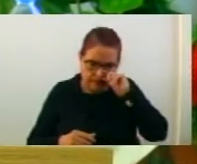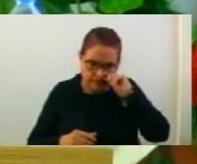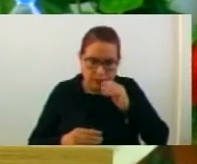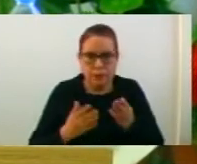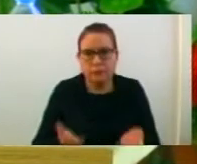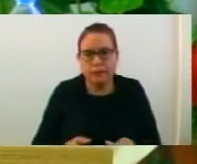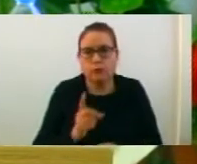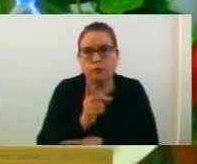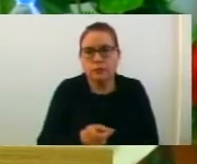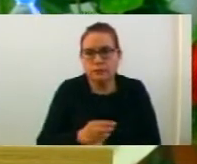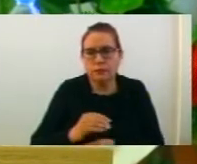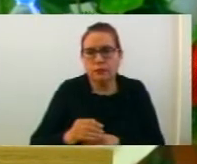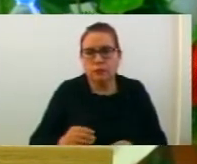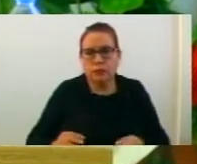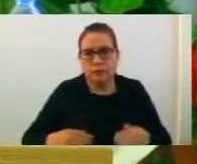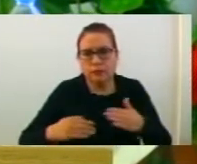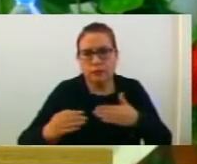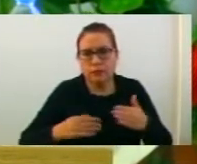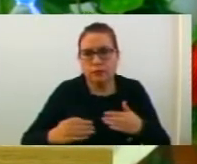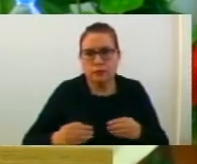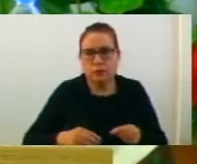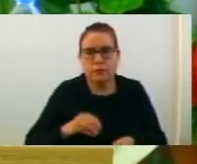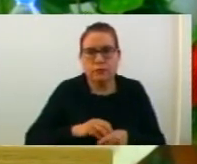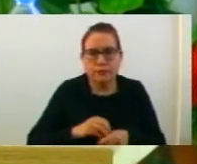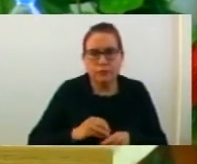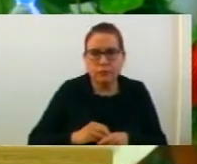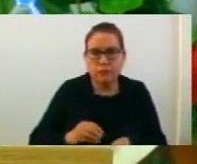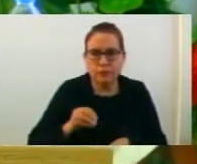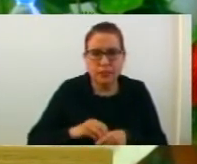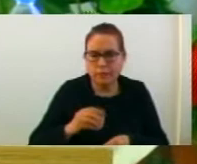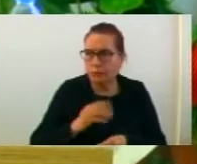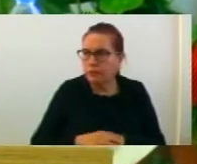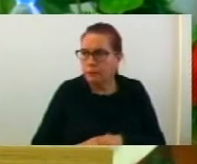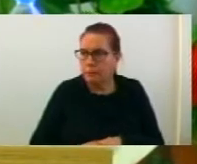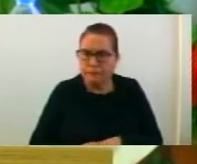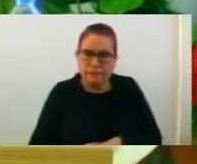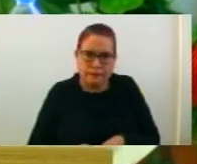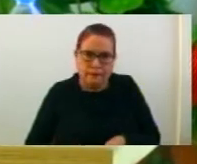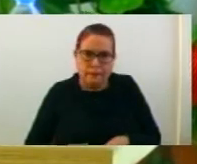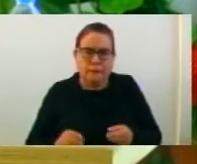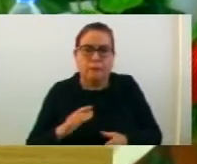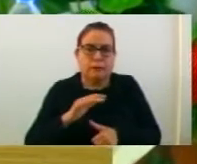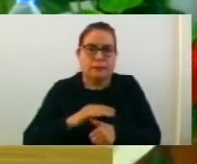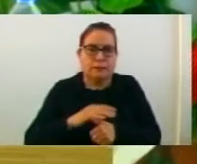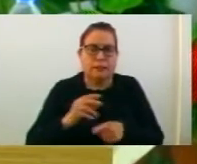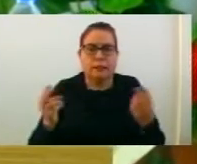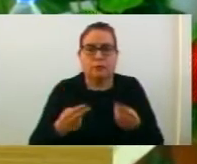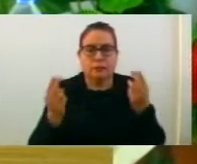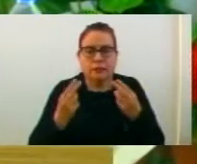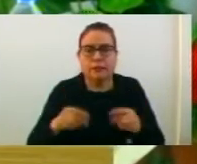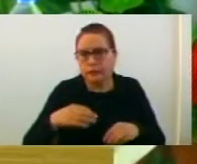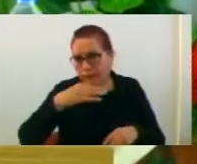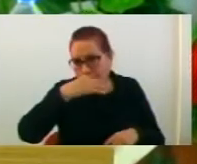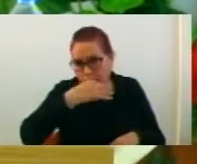одлуката беше на дневаријата на седницата на Комисијата за финанси и буджет и локален економски развој. Го повиквам председател на Комисијата да подне се